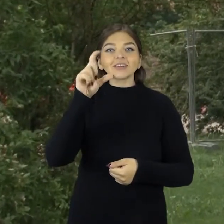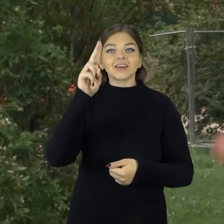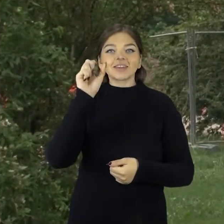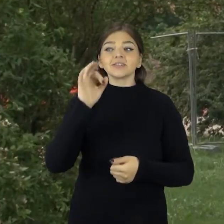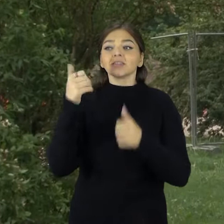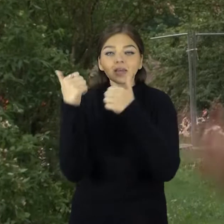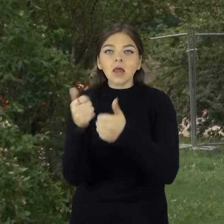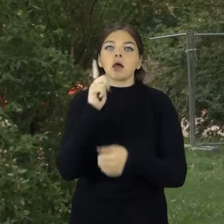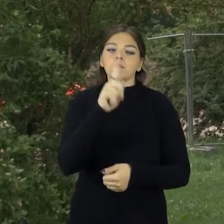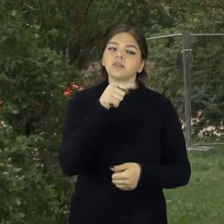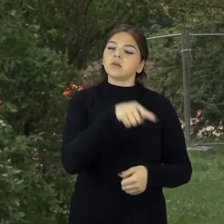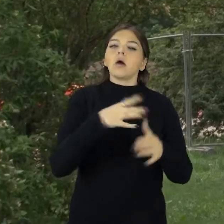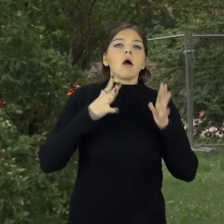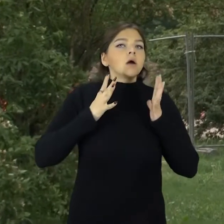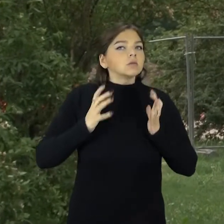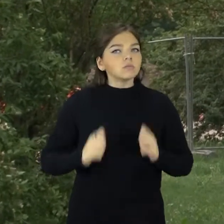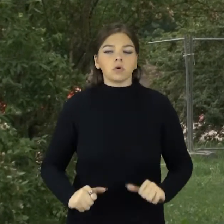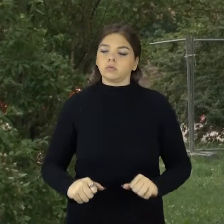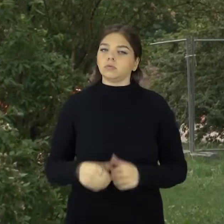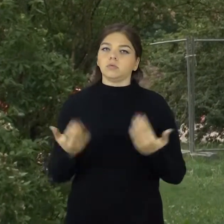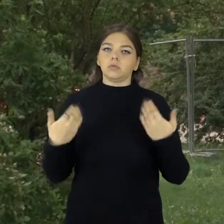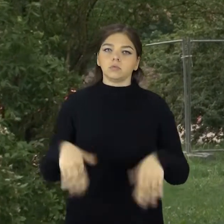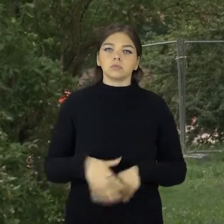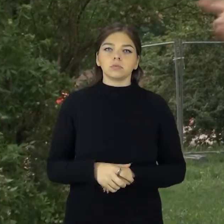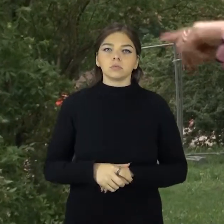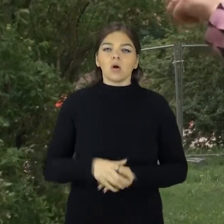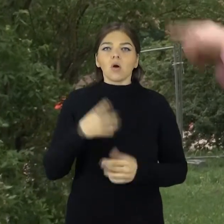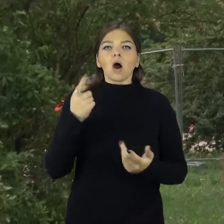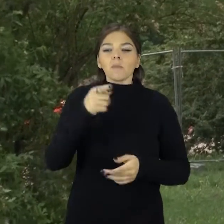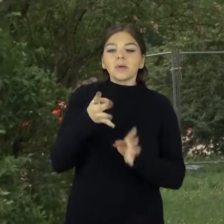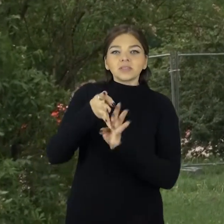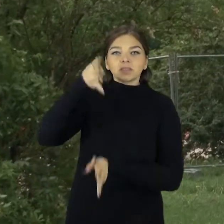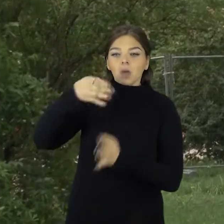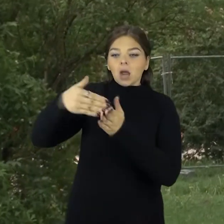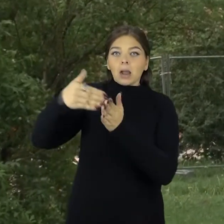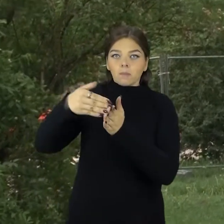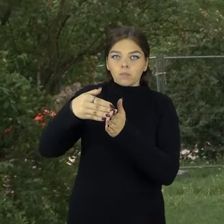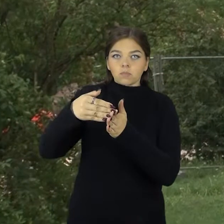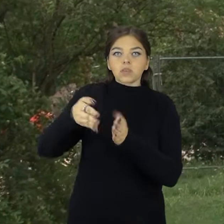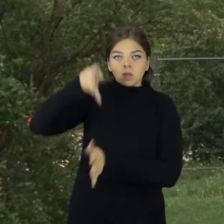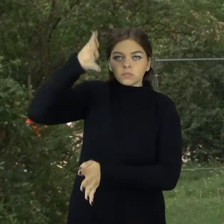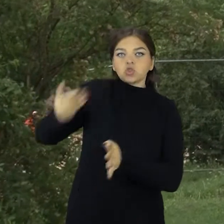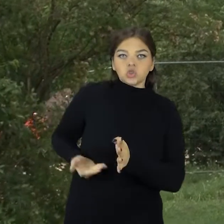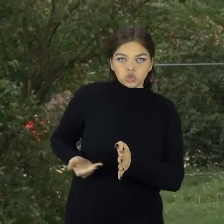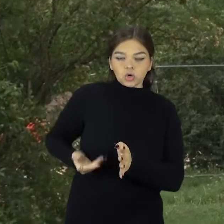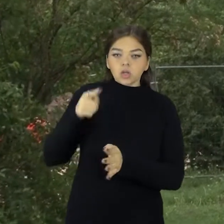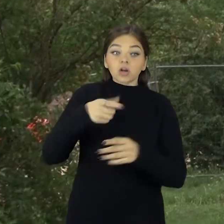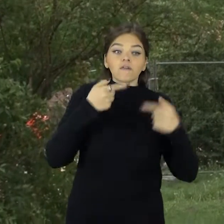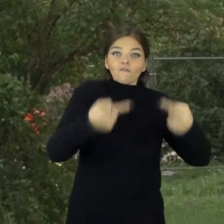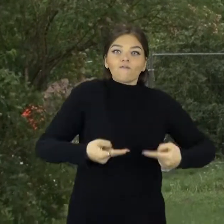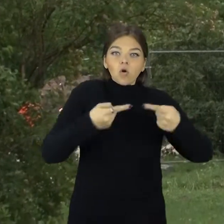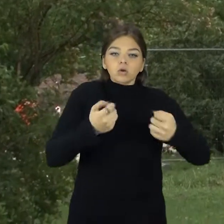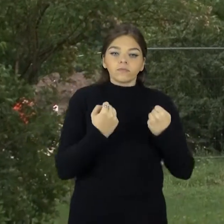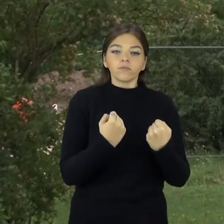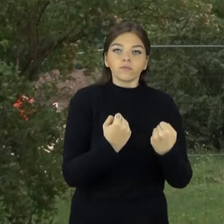Bet jau šitą, nu, atsibodo, garbių atsipo. Trinksėjai, mūsų antram nome, nuo kampo gyvenam, tas bolas, kai